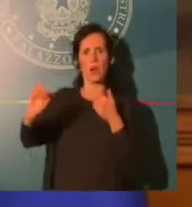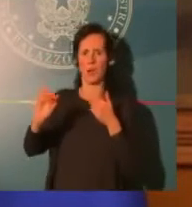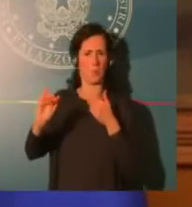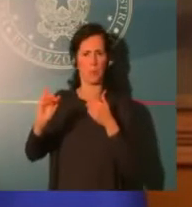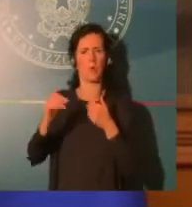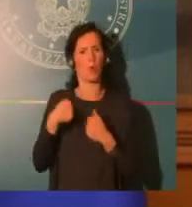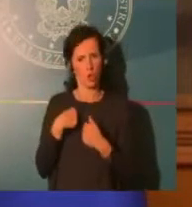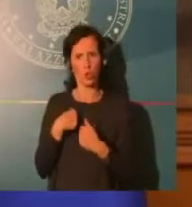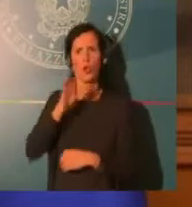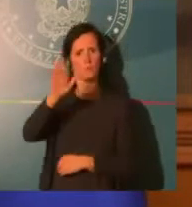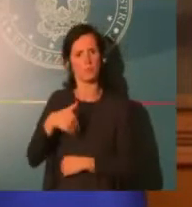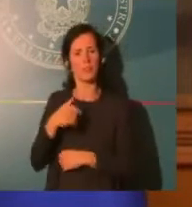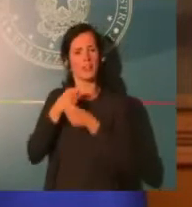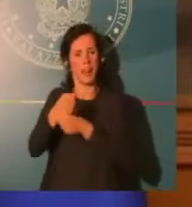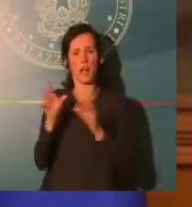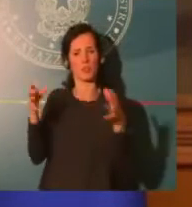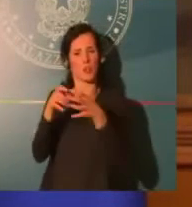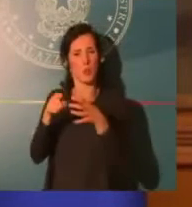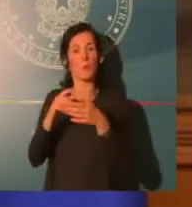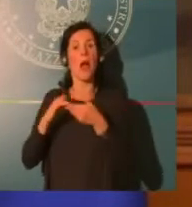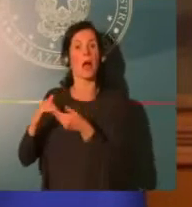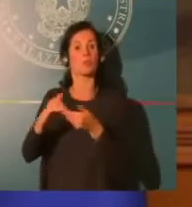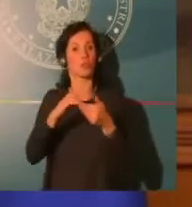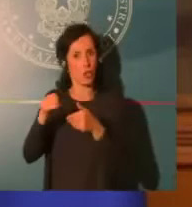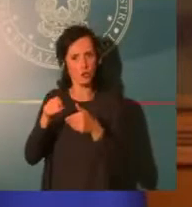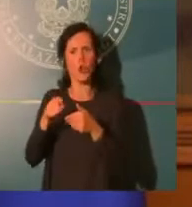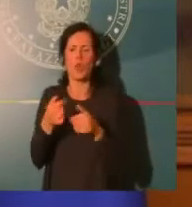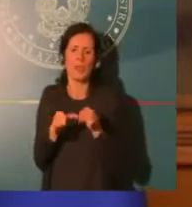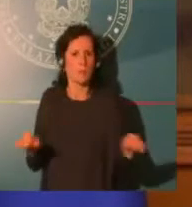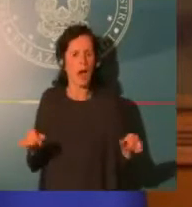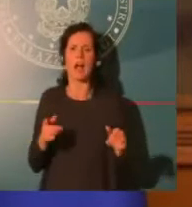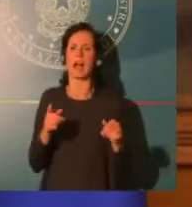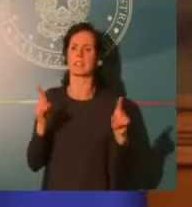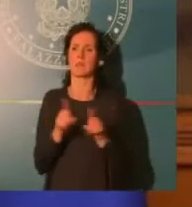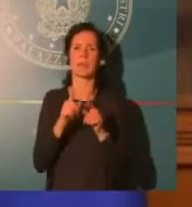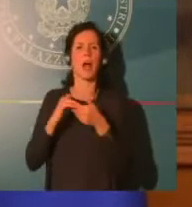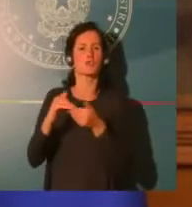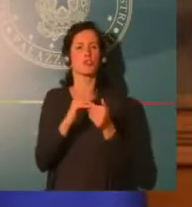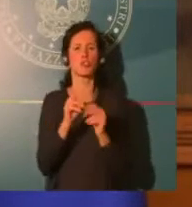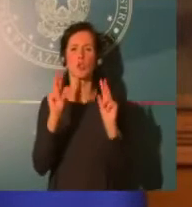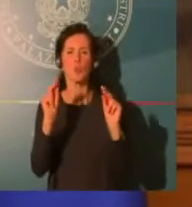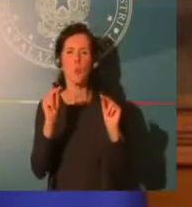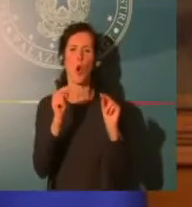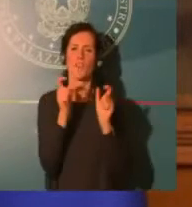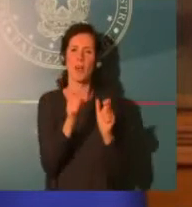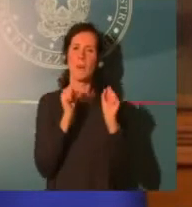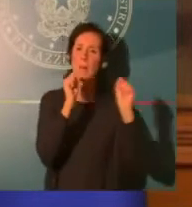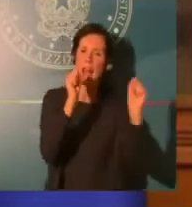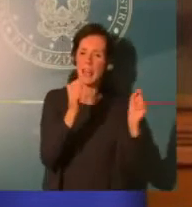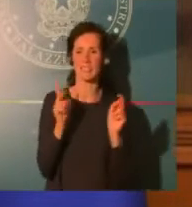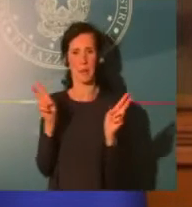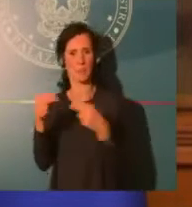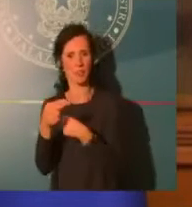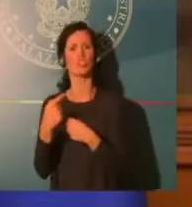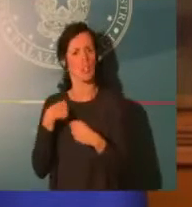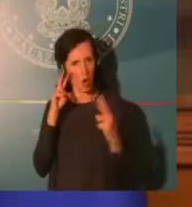di piscine. Ho incontrato alcune associazioni di partite IVA, di ristoratori. Ho spiegato loro quello che stanno